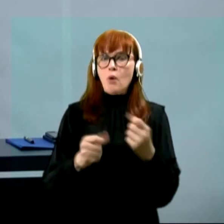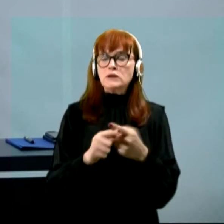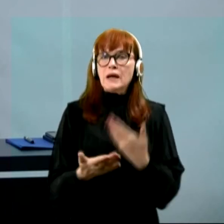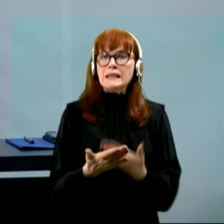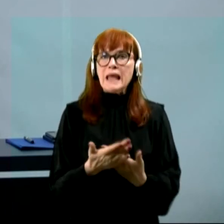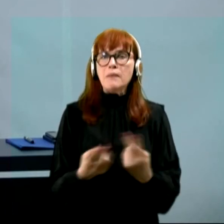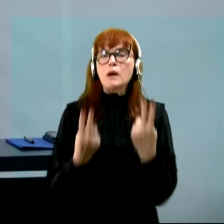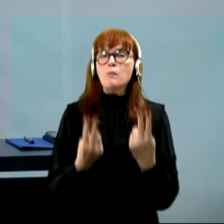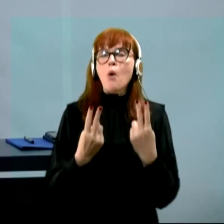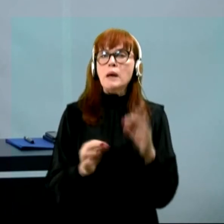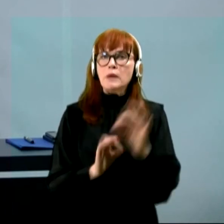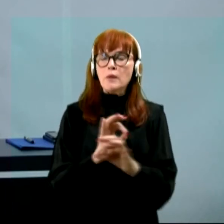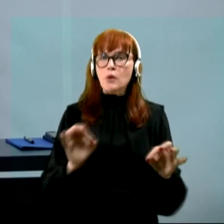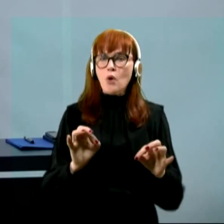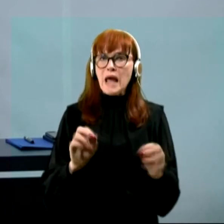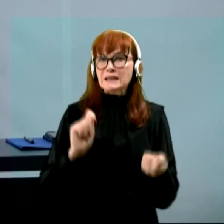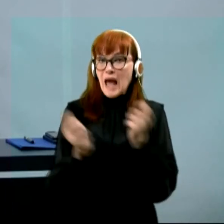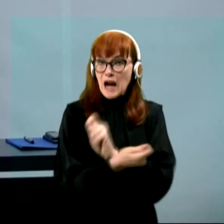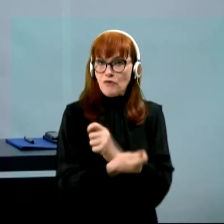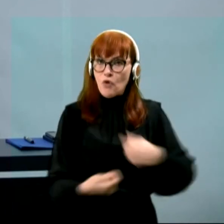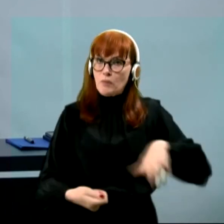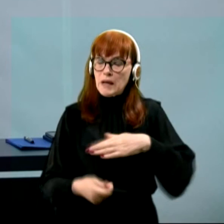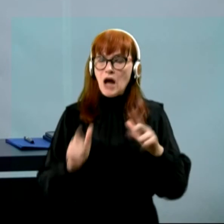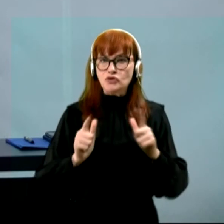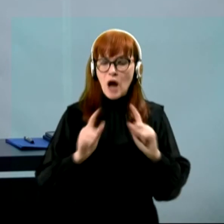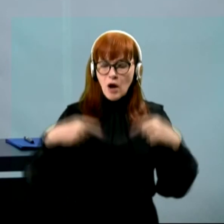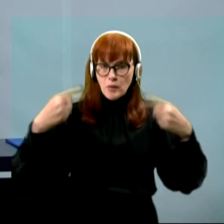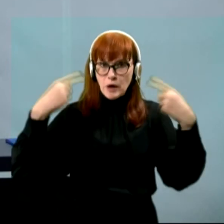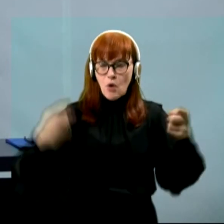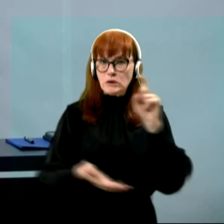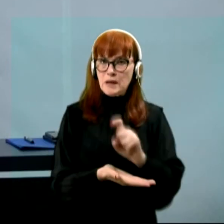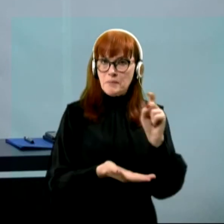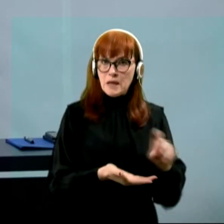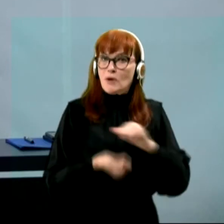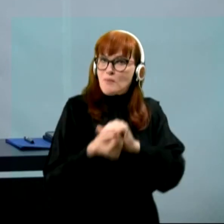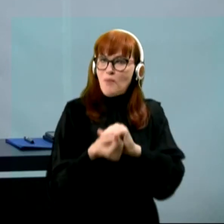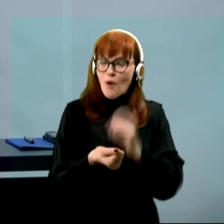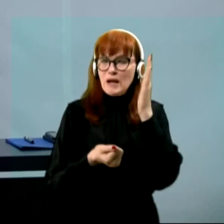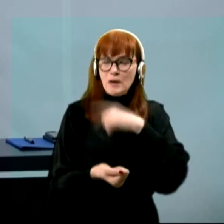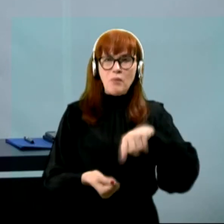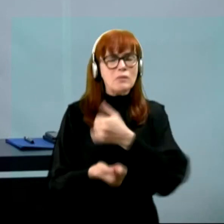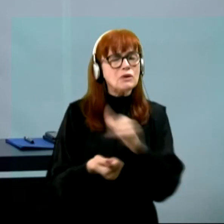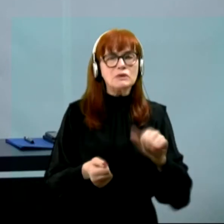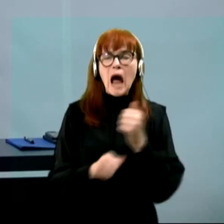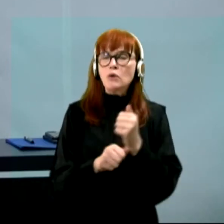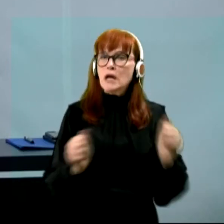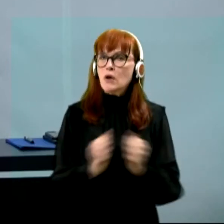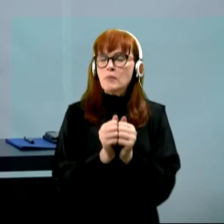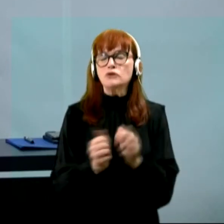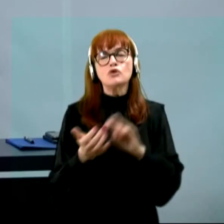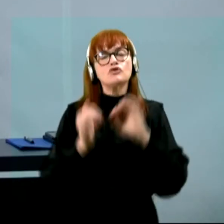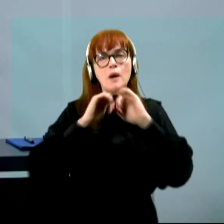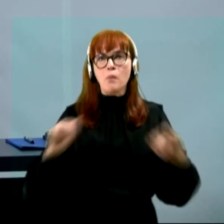temelje za pomembne projekte in reforme, ki nas čakajo v prihodnih mesecih in borili se bomo za vsako delovno mesto, še